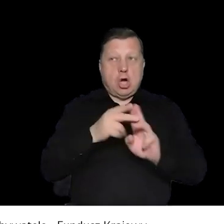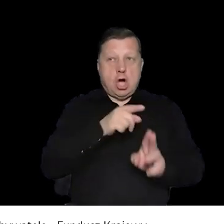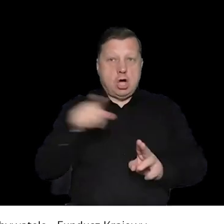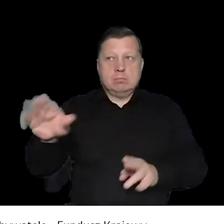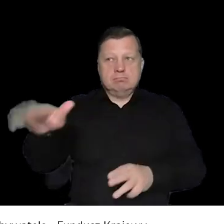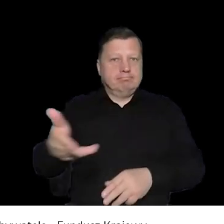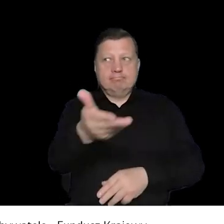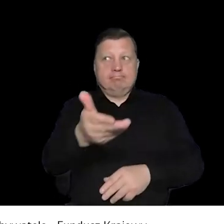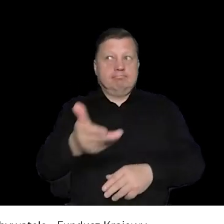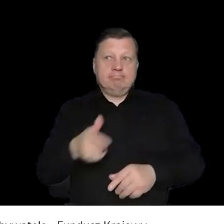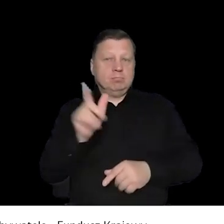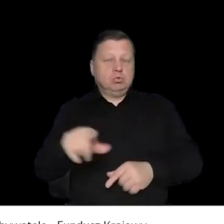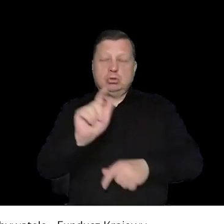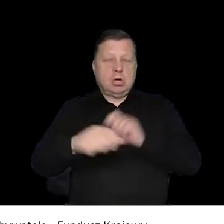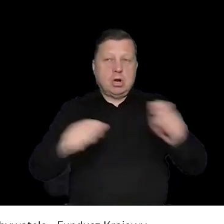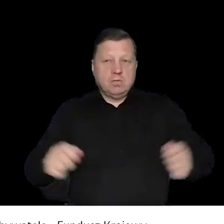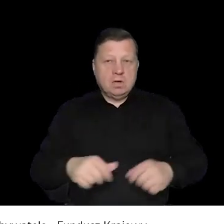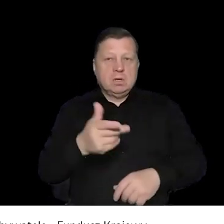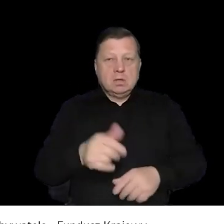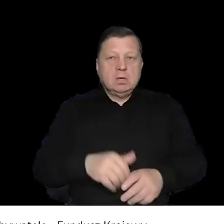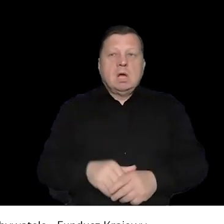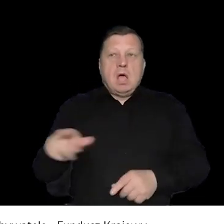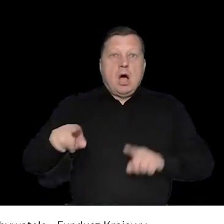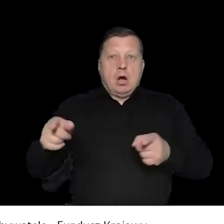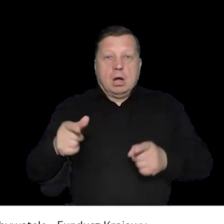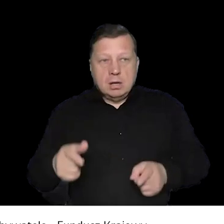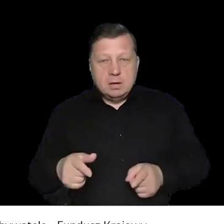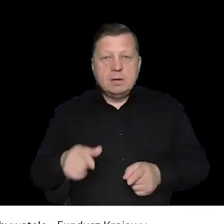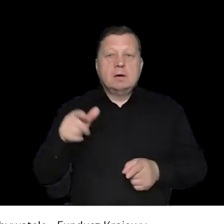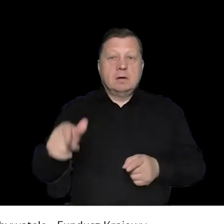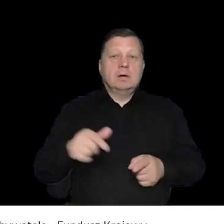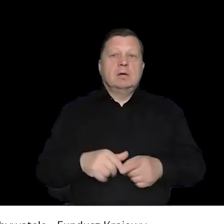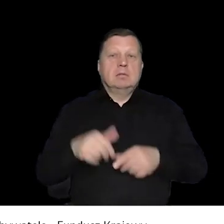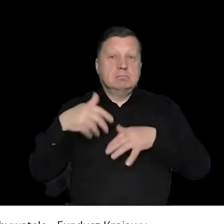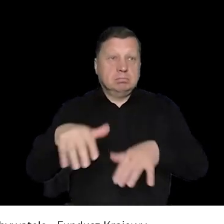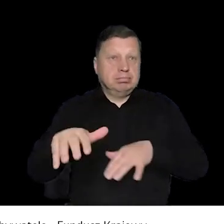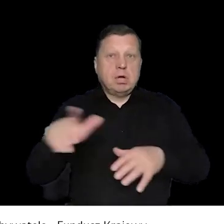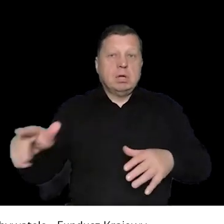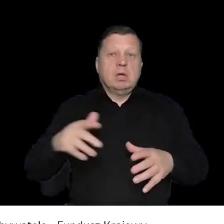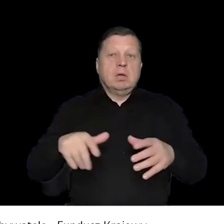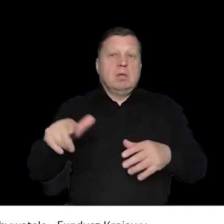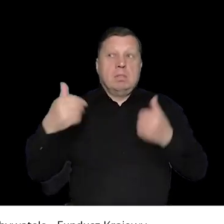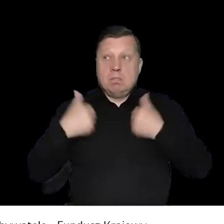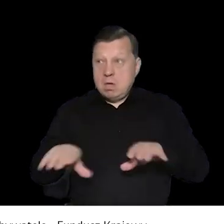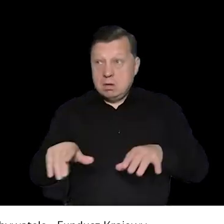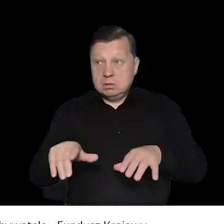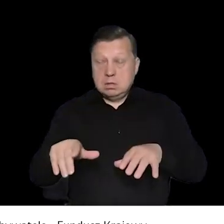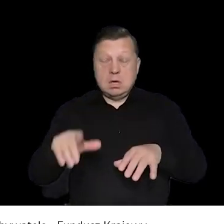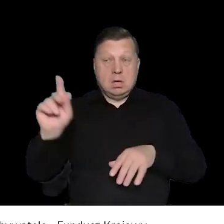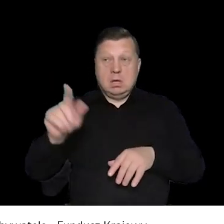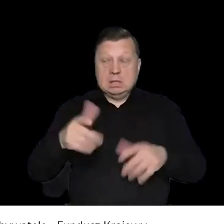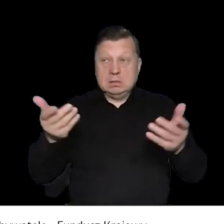zgromadzenie pokojowe i wtedy kontaktuje się z organizatorem, organizatorką, że hej, chyba należy to rozwiązać.